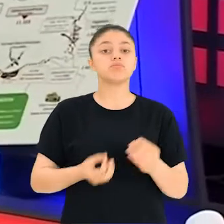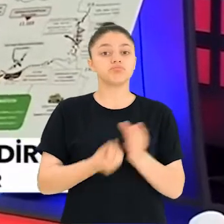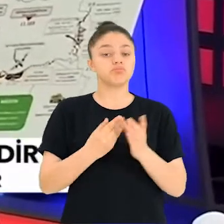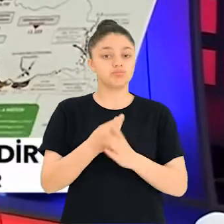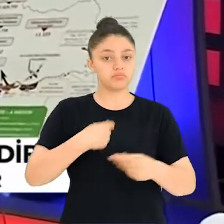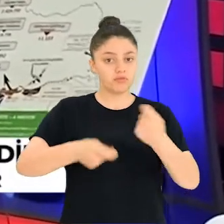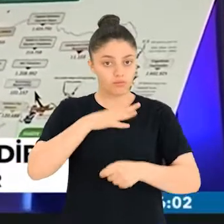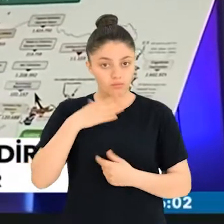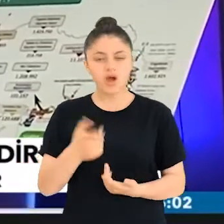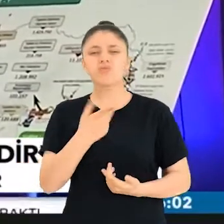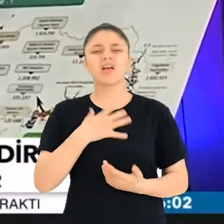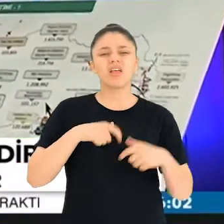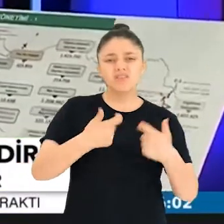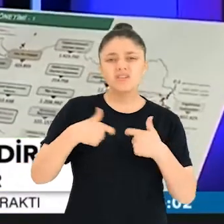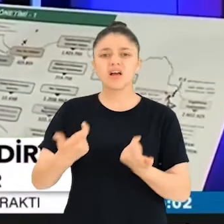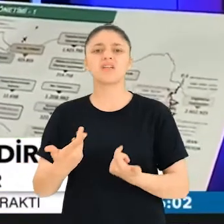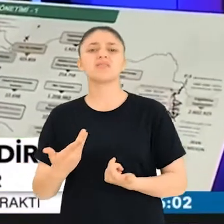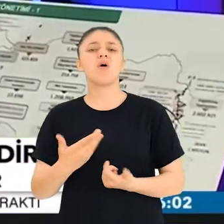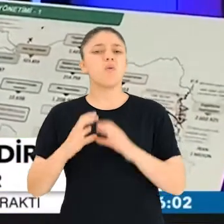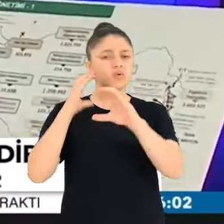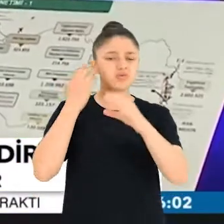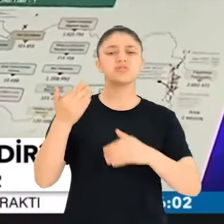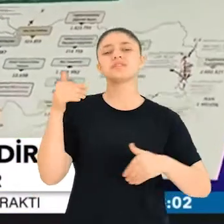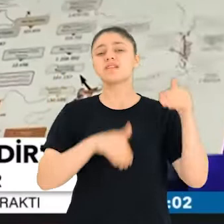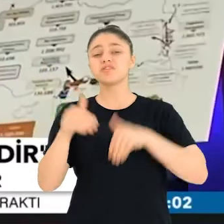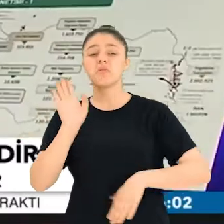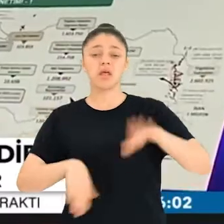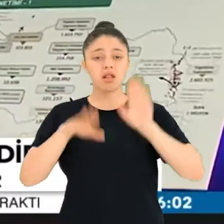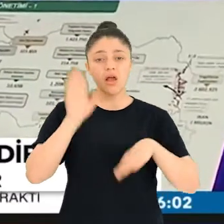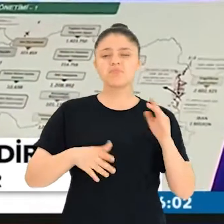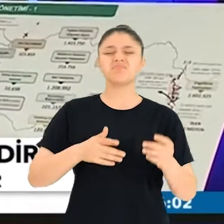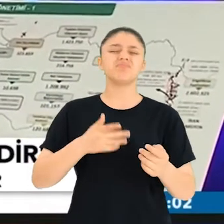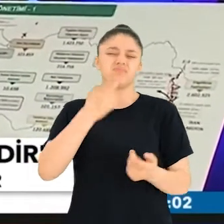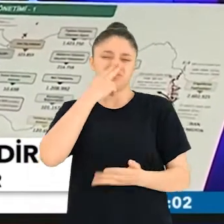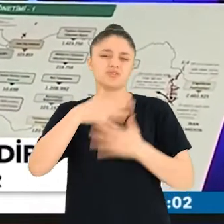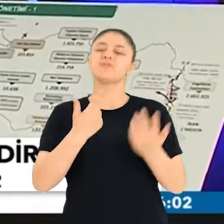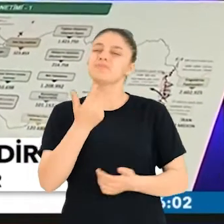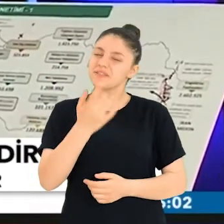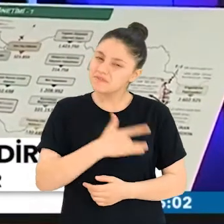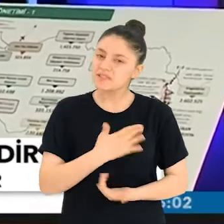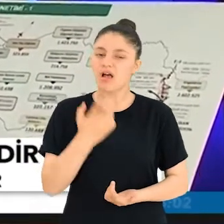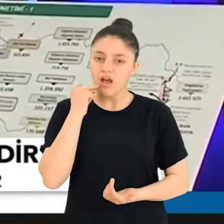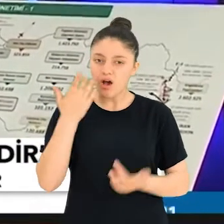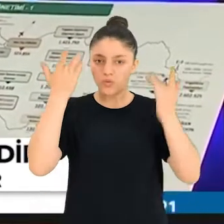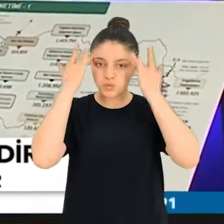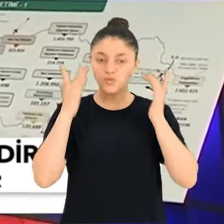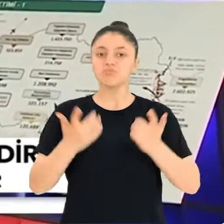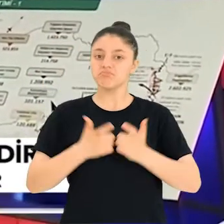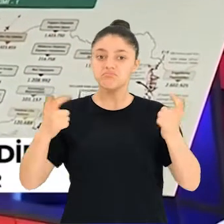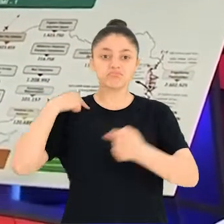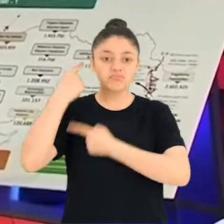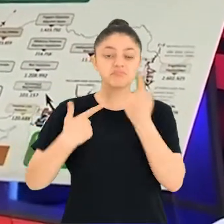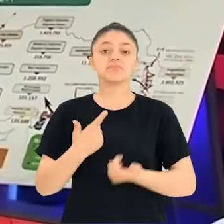iftira atmakla, İETÖ otobüsleriyle seçim kampanyası yapmakla karıştırıyorlar bu iş. Bu işler için vicdan lazım. Sayın Bakan. Ahlak lazım, kültür lazım,